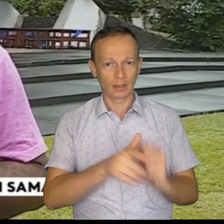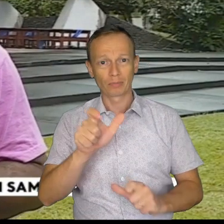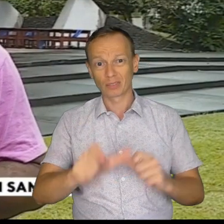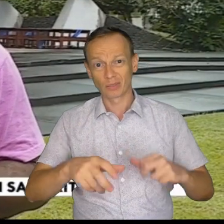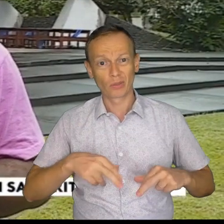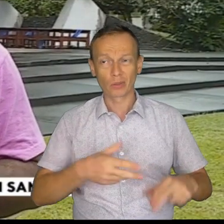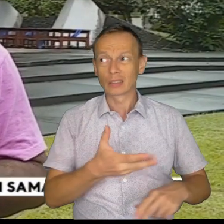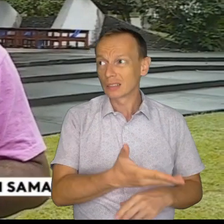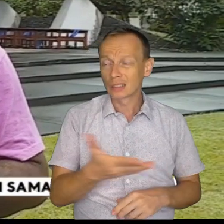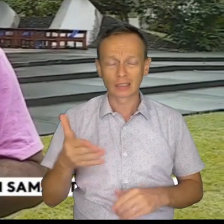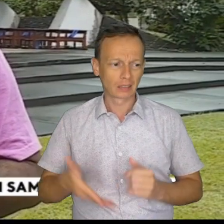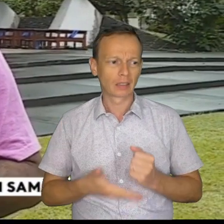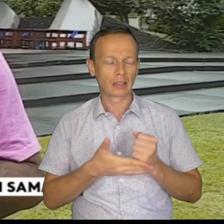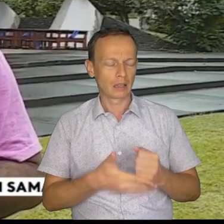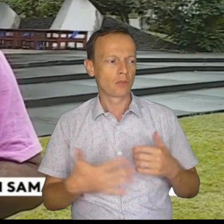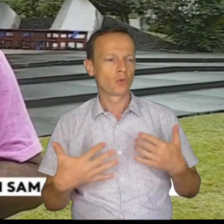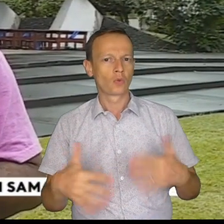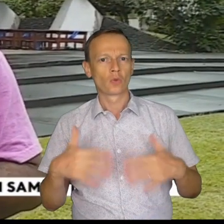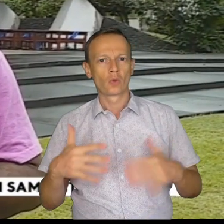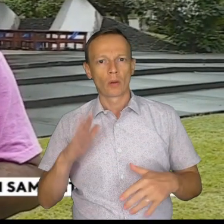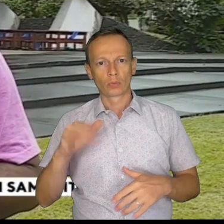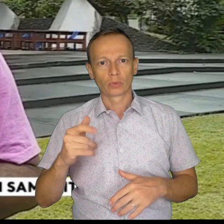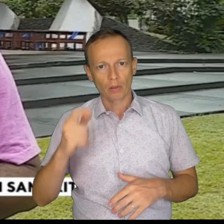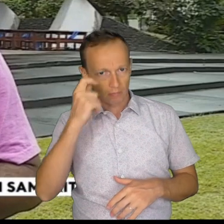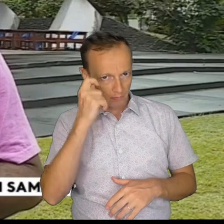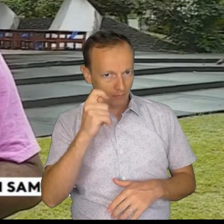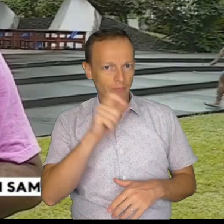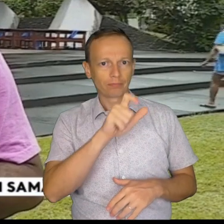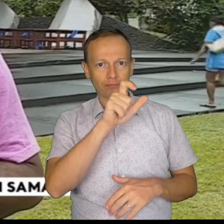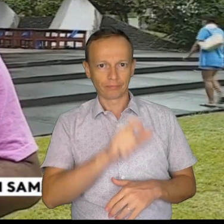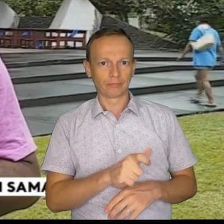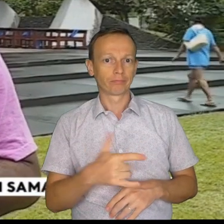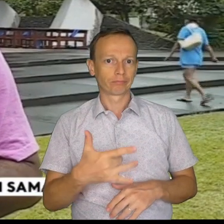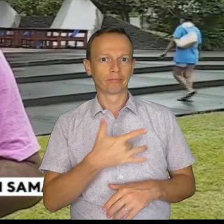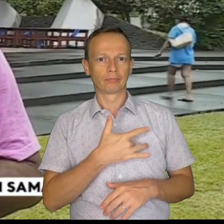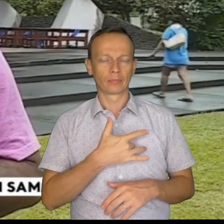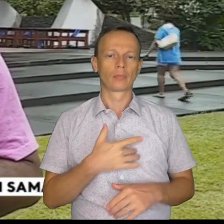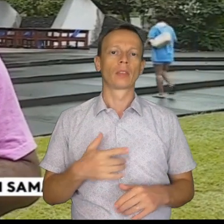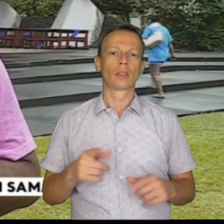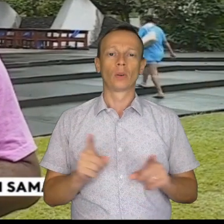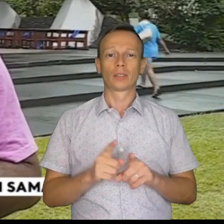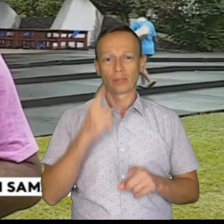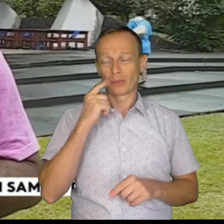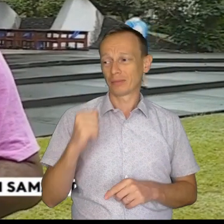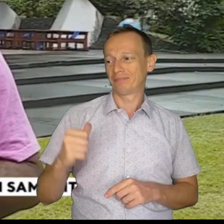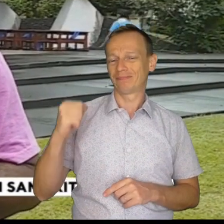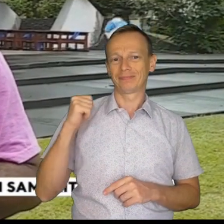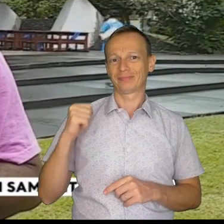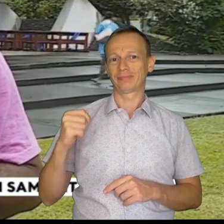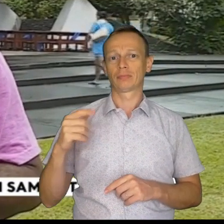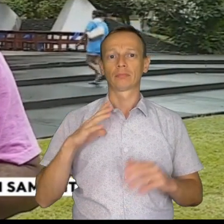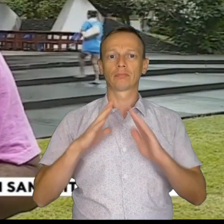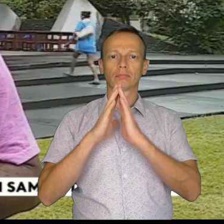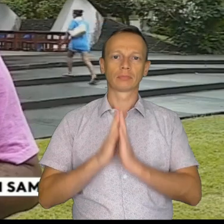rue de Popité. Et ça, c'est un des aspects du personnage qui l'a marqué. Donc derrière moi, la messe basse en plein, la